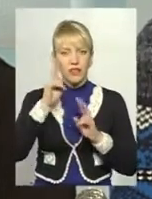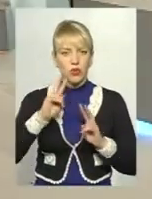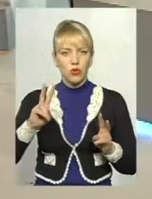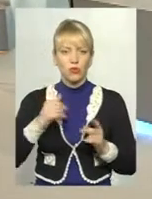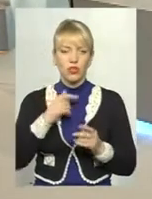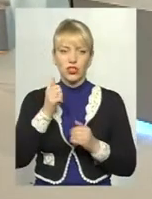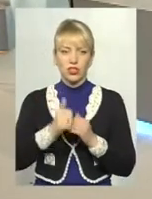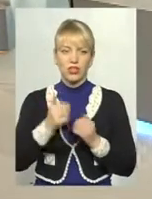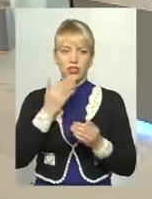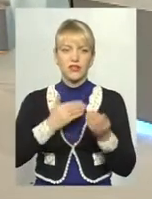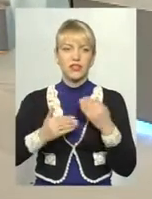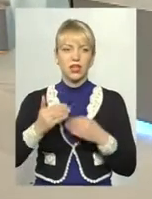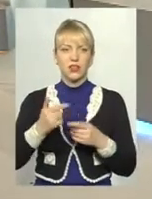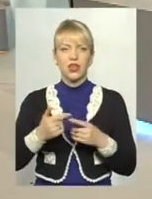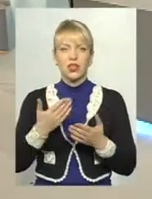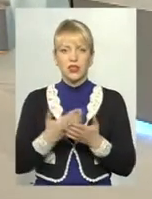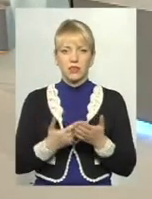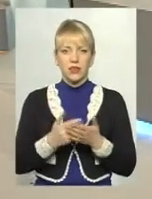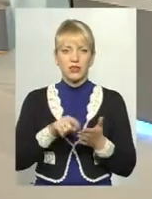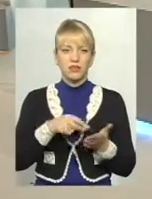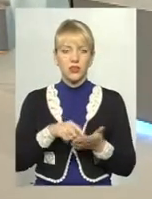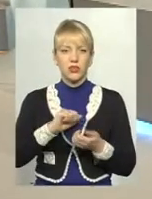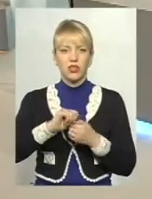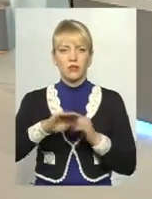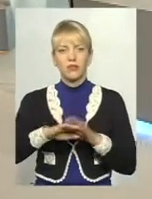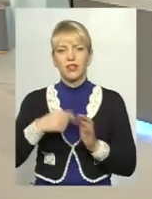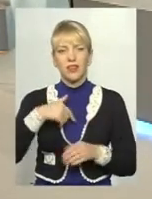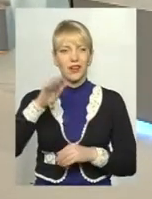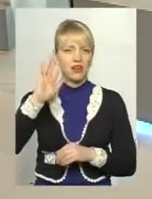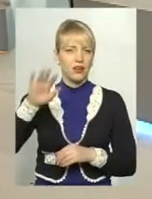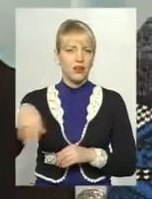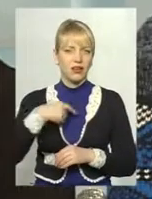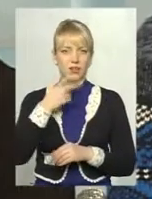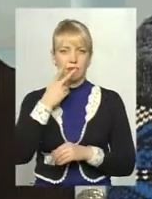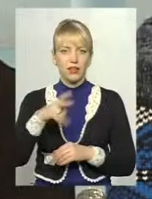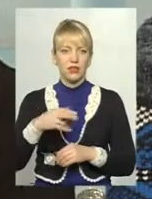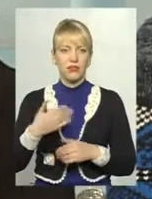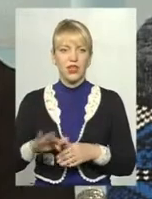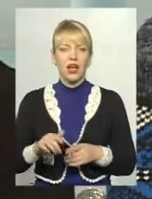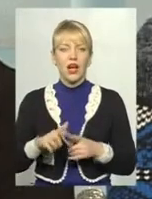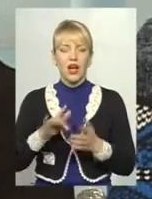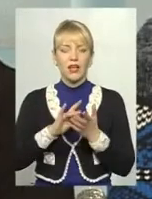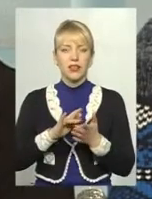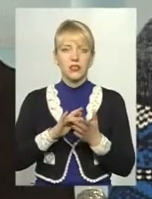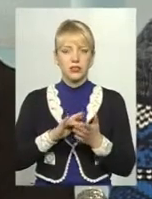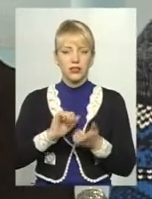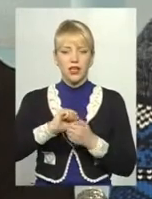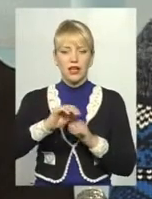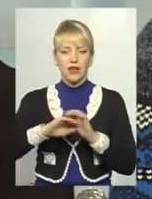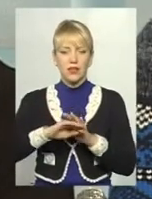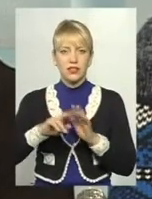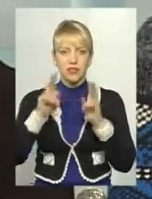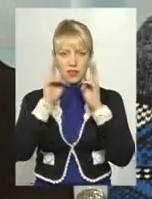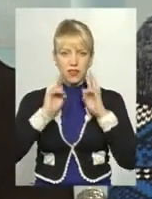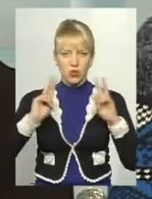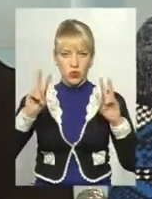до мене звертаються за такими. Візьміть Кам'янець Подільський. Ну, кого вже не спитають. Та я вже був, та я вже бачив. Екскурсія Кам'янець невідомий викликає просто шок